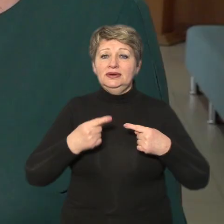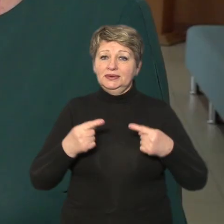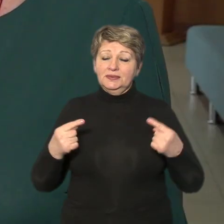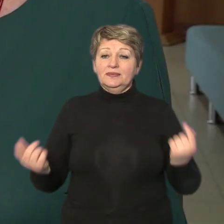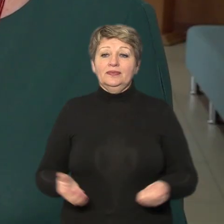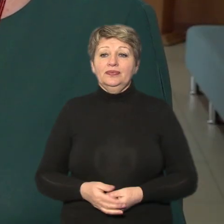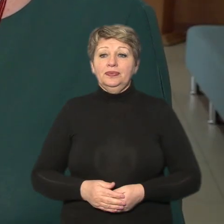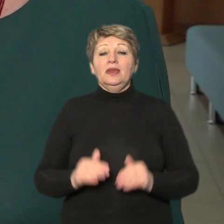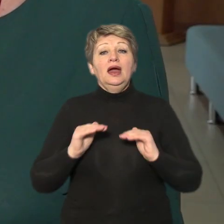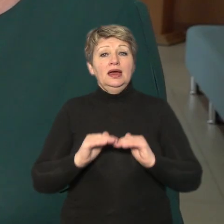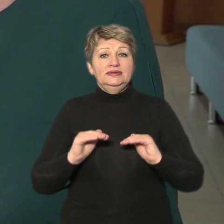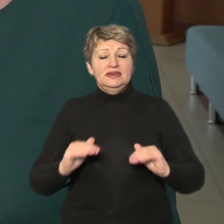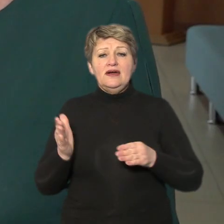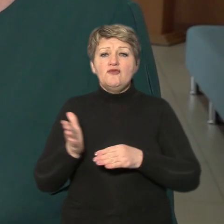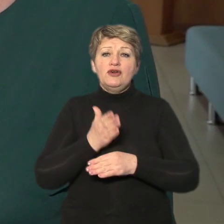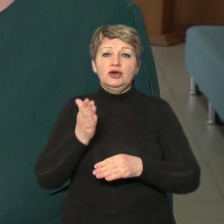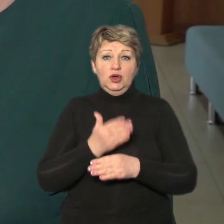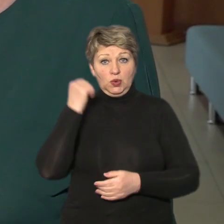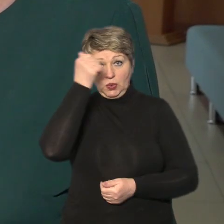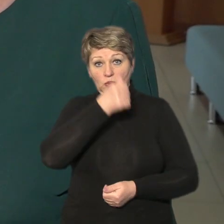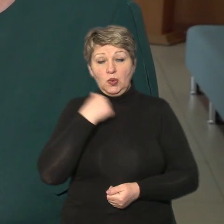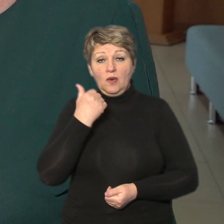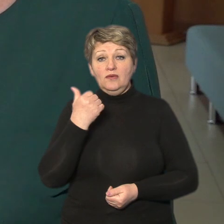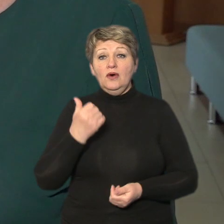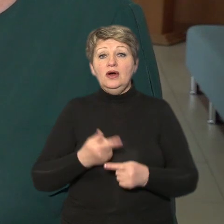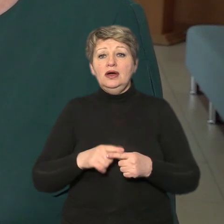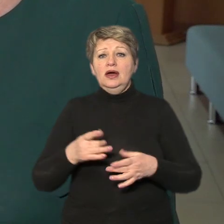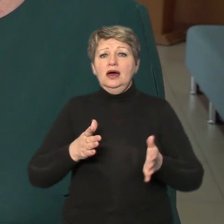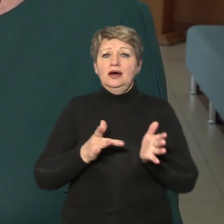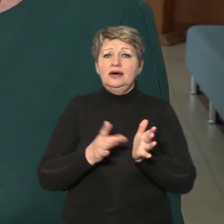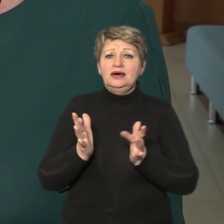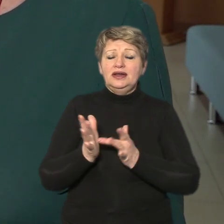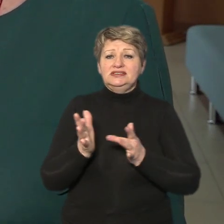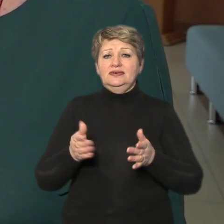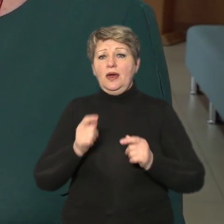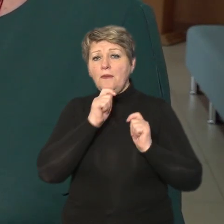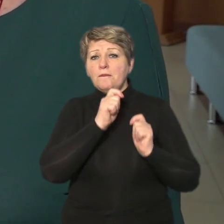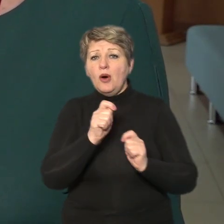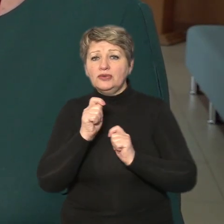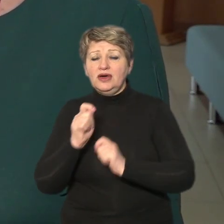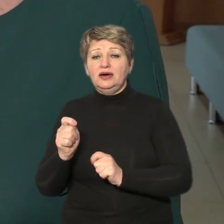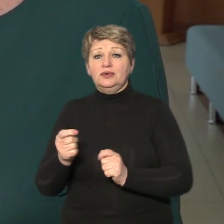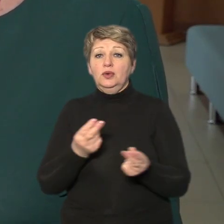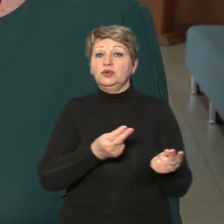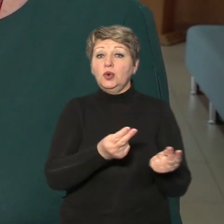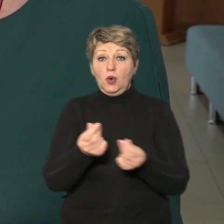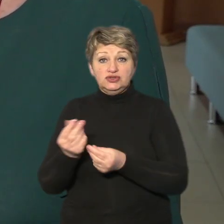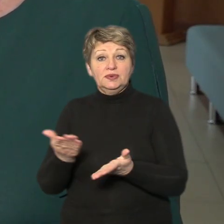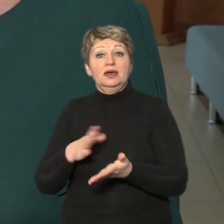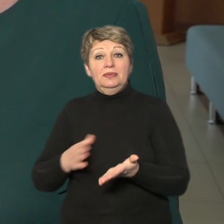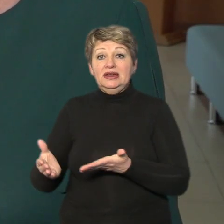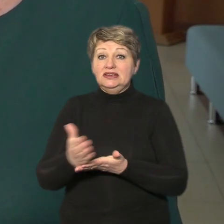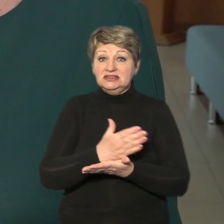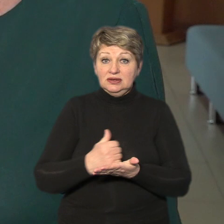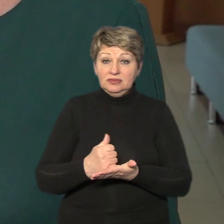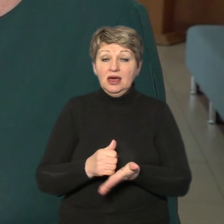дітки виготовляли і новорічні і різдвяні подарунки обереги звичайно кошти які були зібрані пішли на